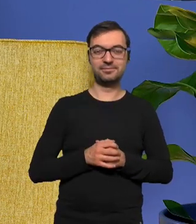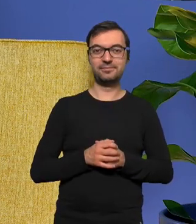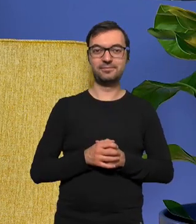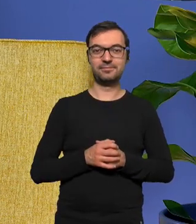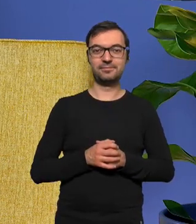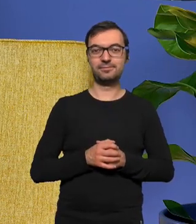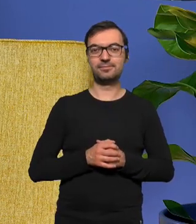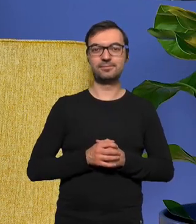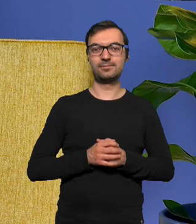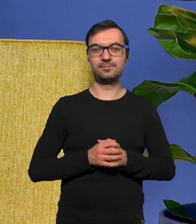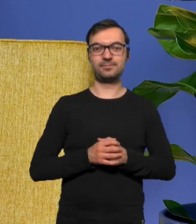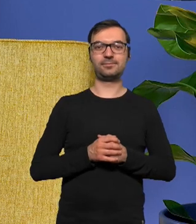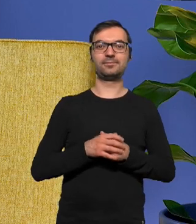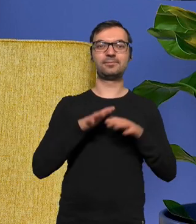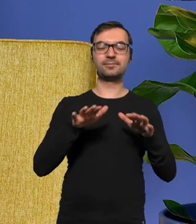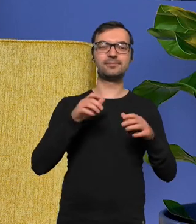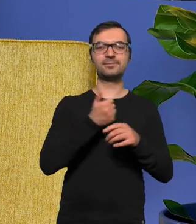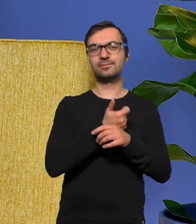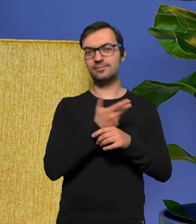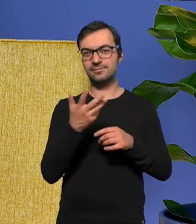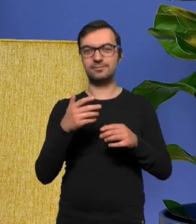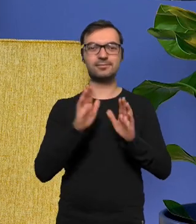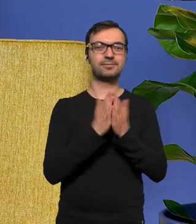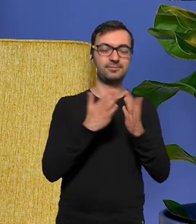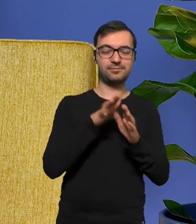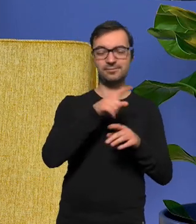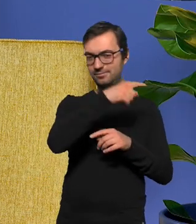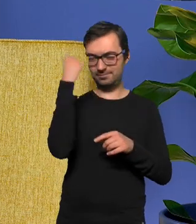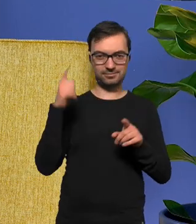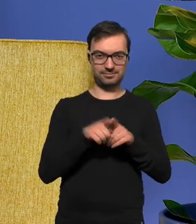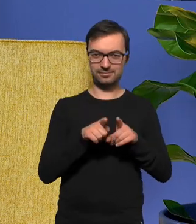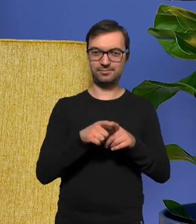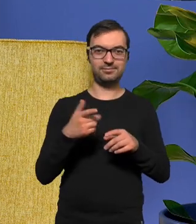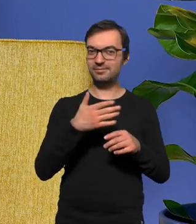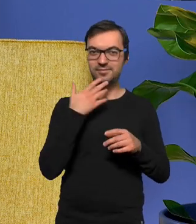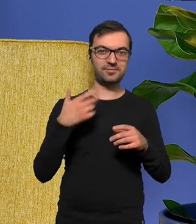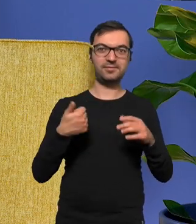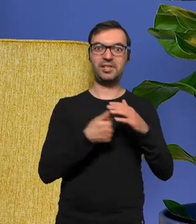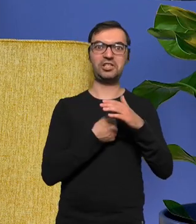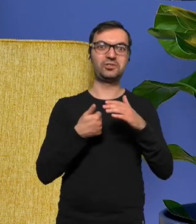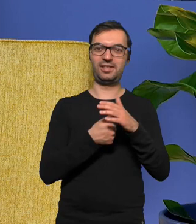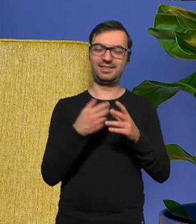pełno serialów i filmów jest książek pełno nie jesteśmy odcięci